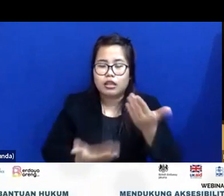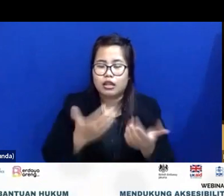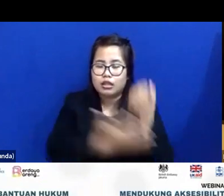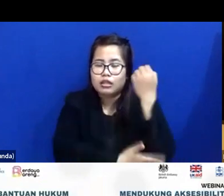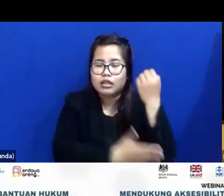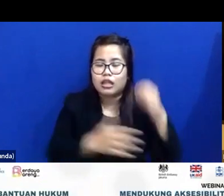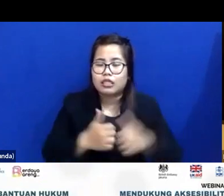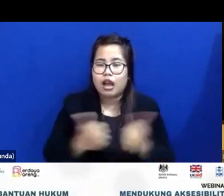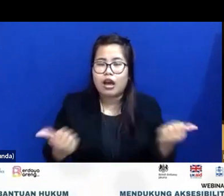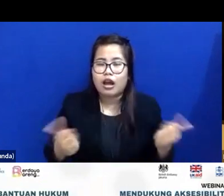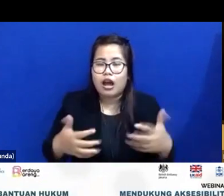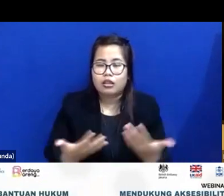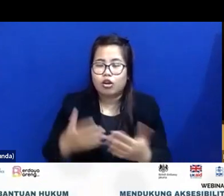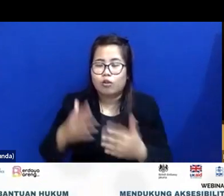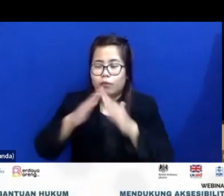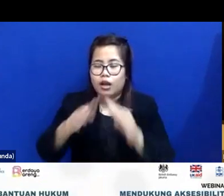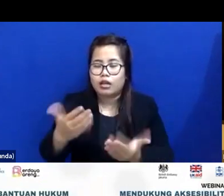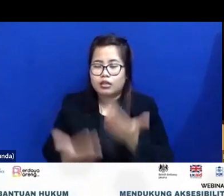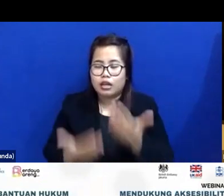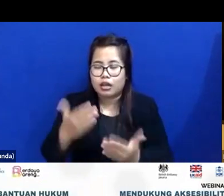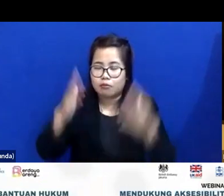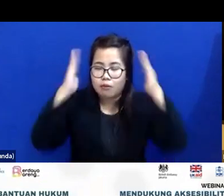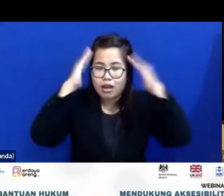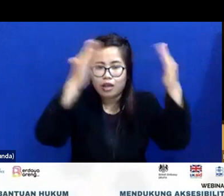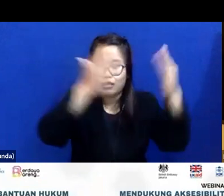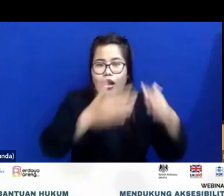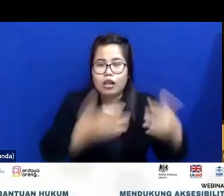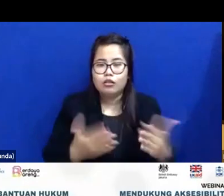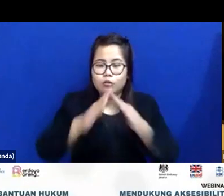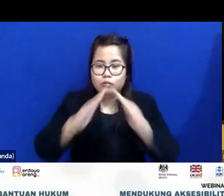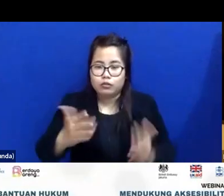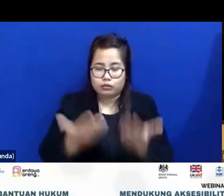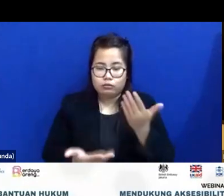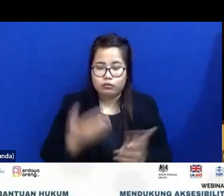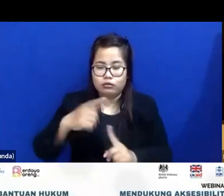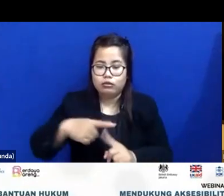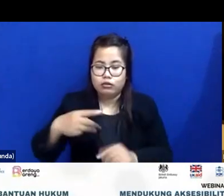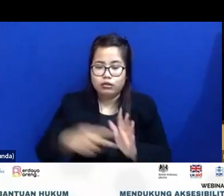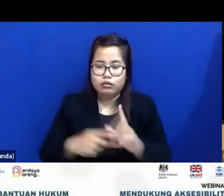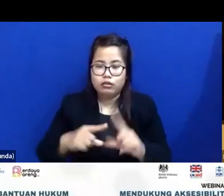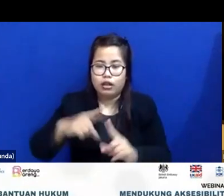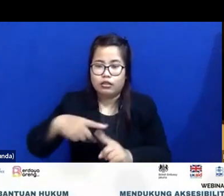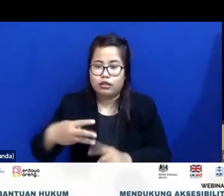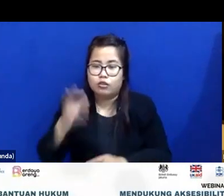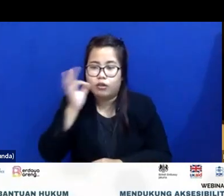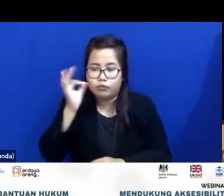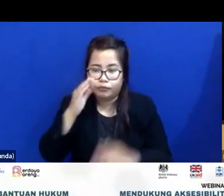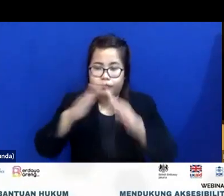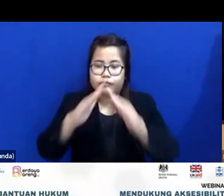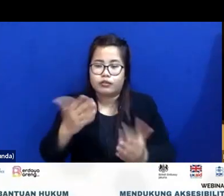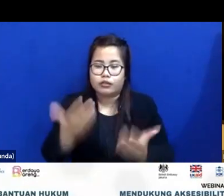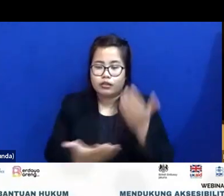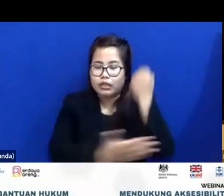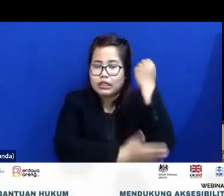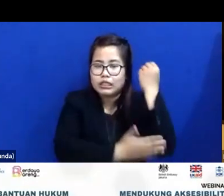di pengadilan tinggi Makassar, di pengadilan tinggi Ternate, eh sorry, di pengadilan negeri Ternate,